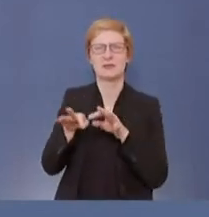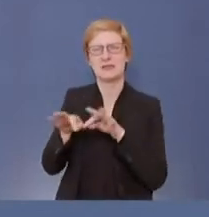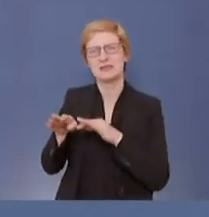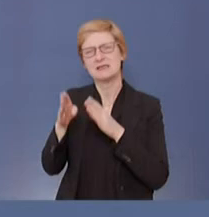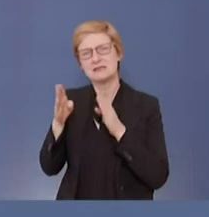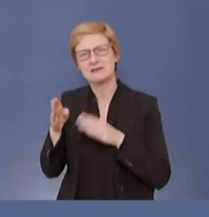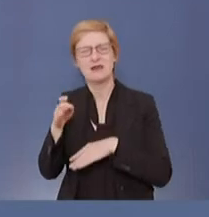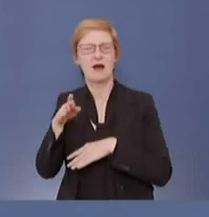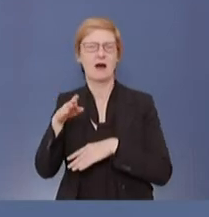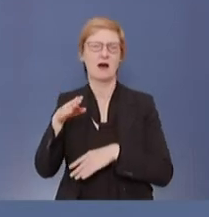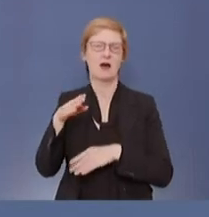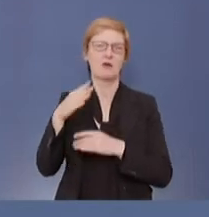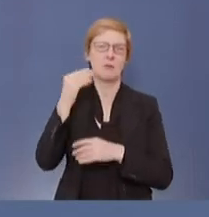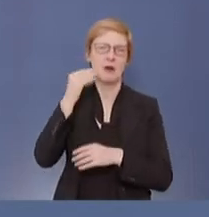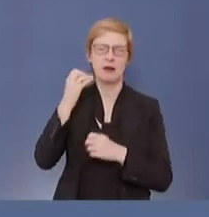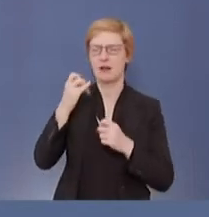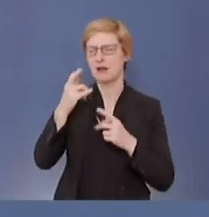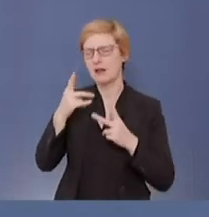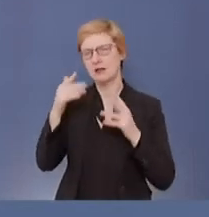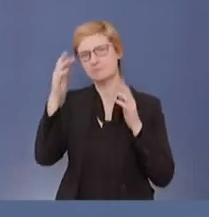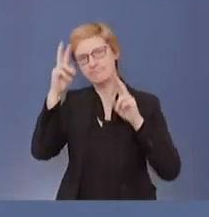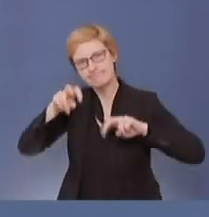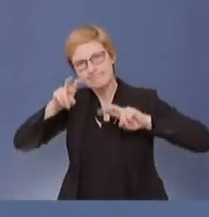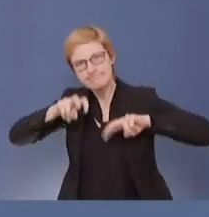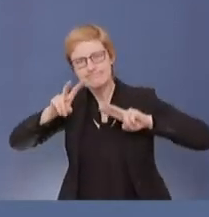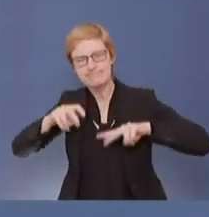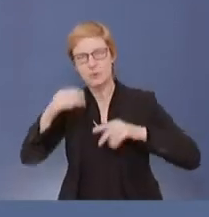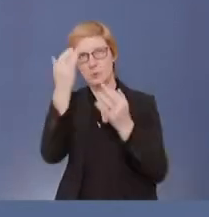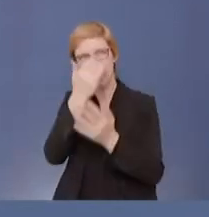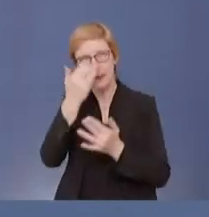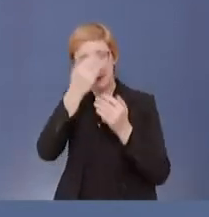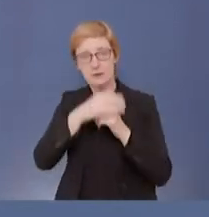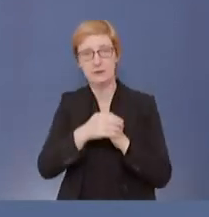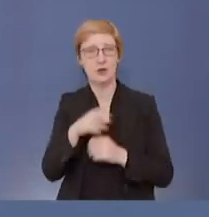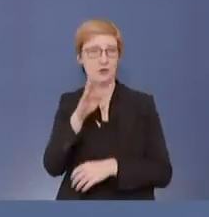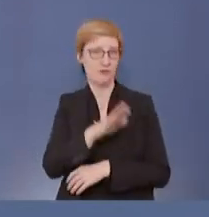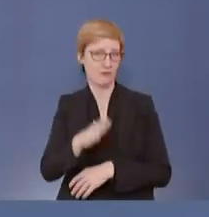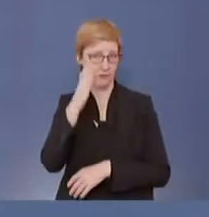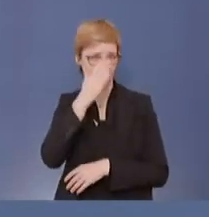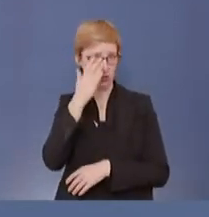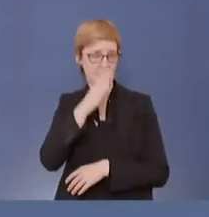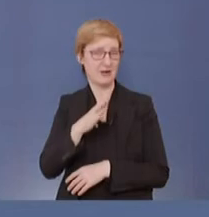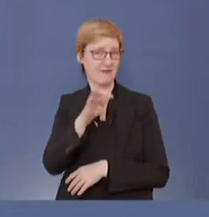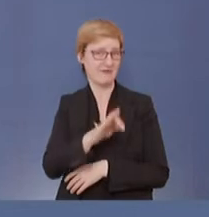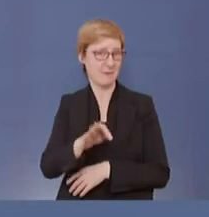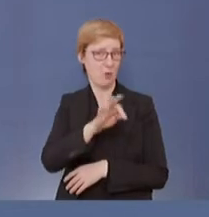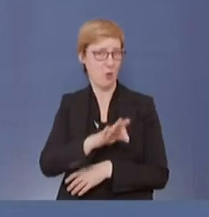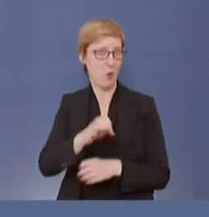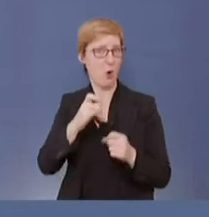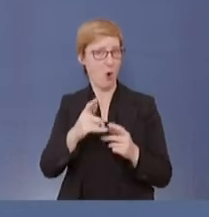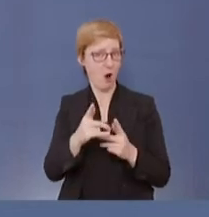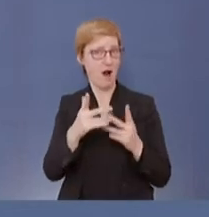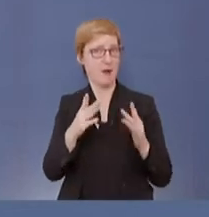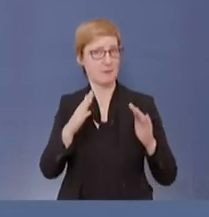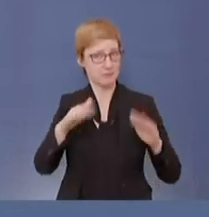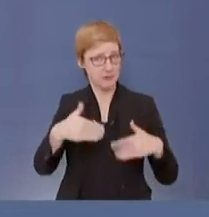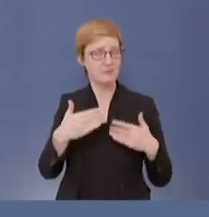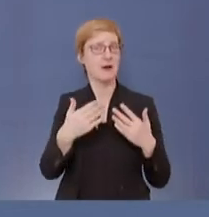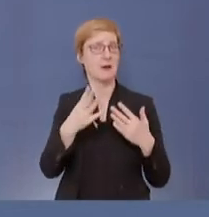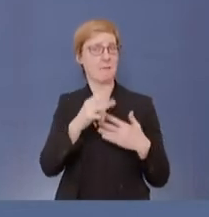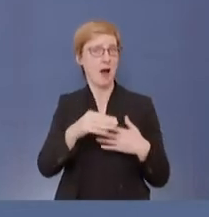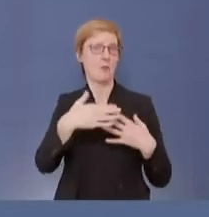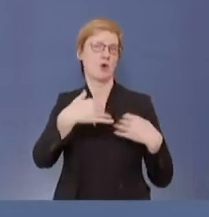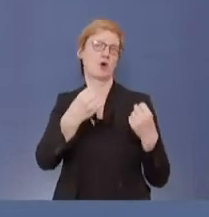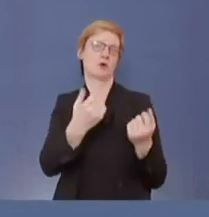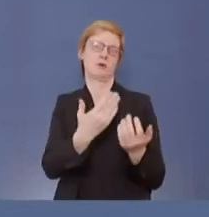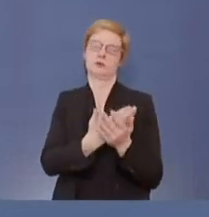Bundeskanzlerin. Denn Marburg ist, wenn es dann im Februar tatsächlich schon Realität werden sollte, ein großer Erfolg. Und es